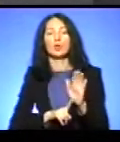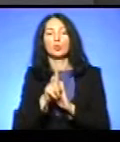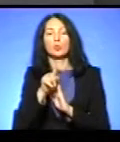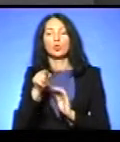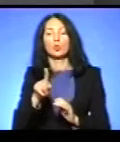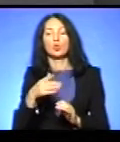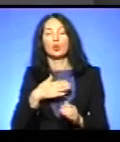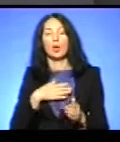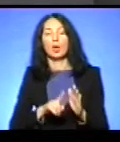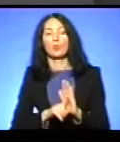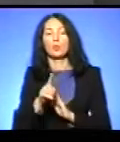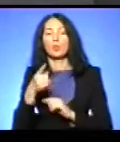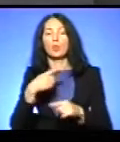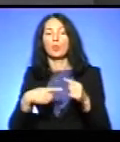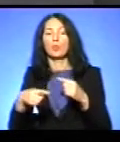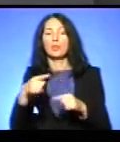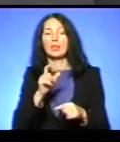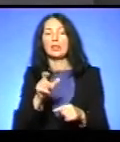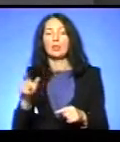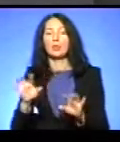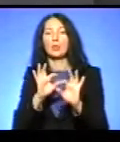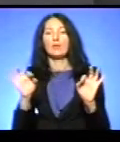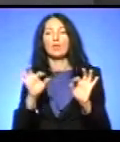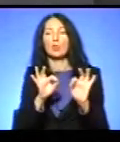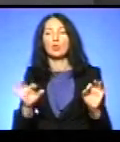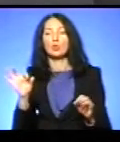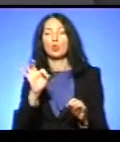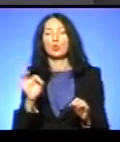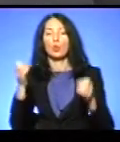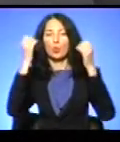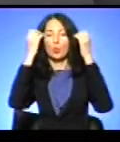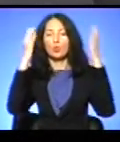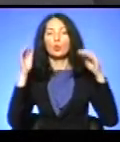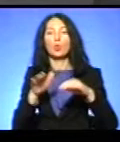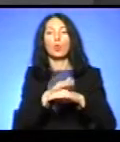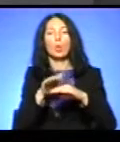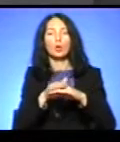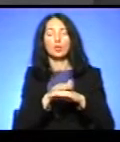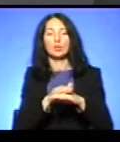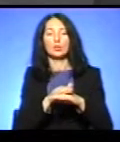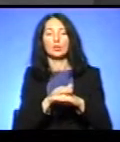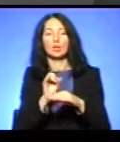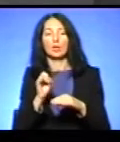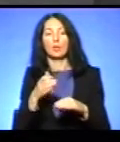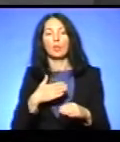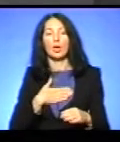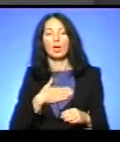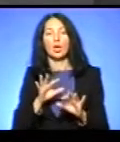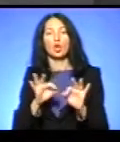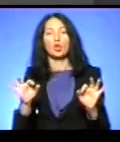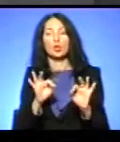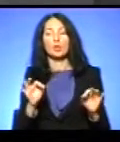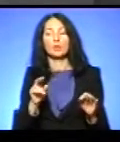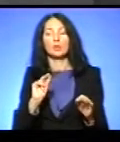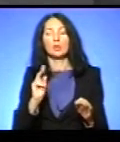повертати людям інформацію про культуру благодійності. І ми розказуємо,